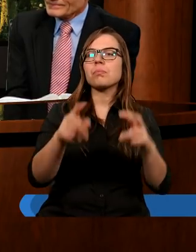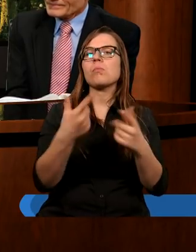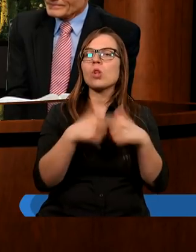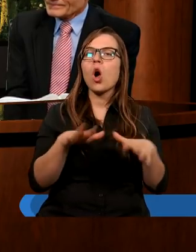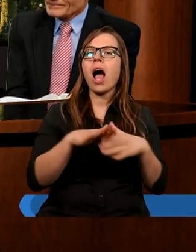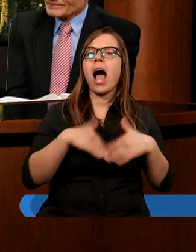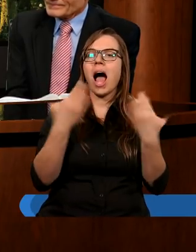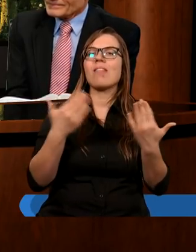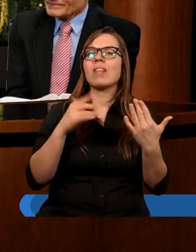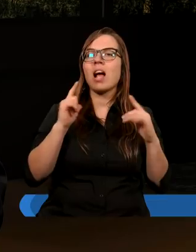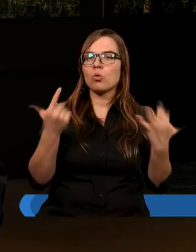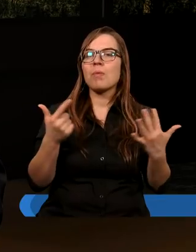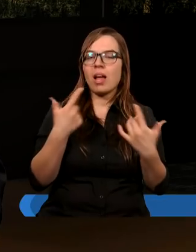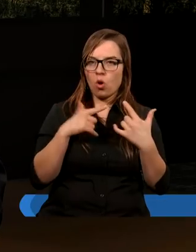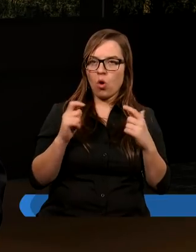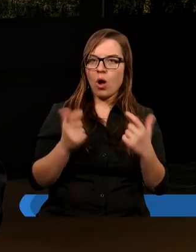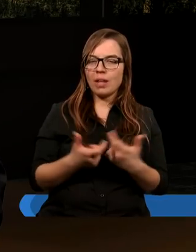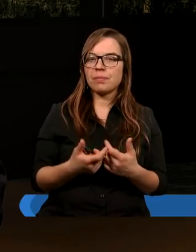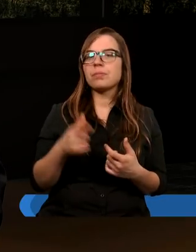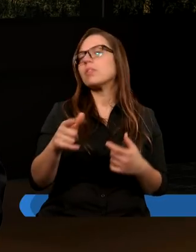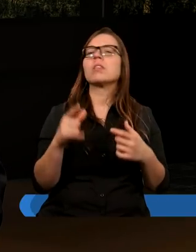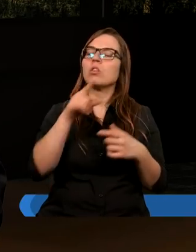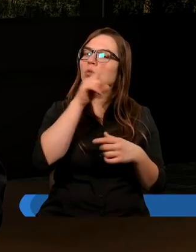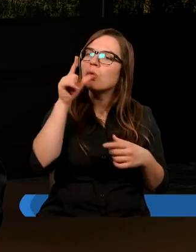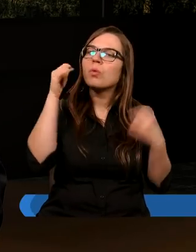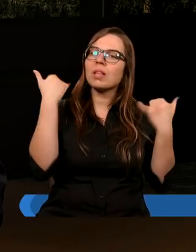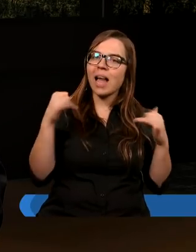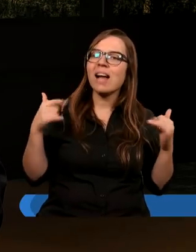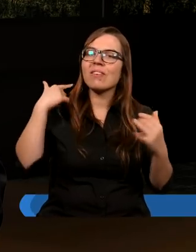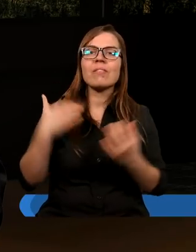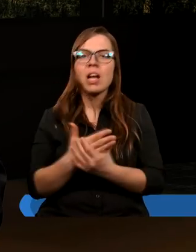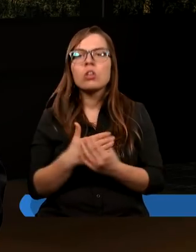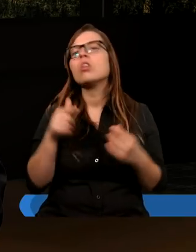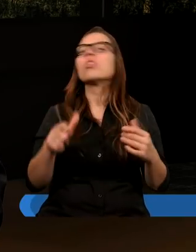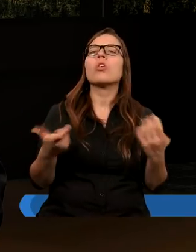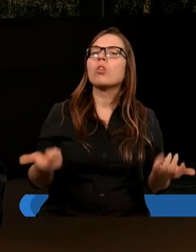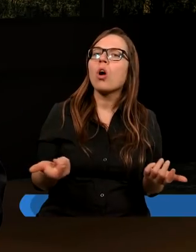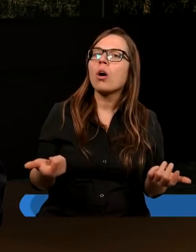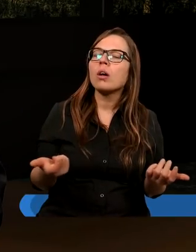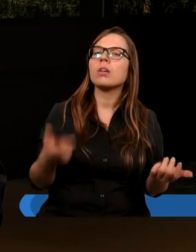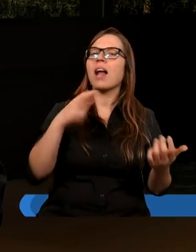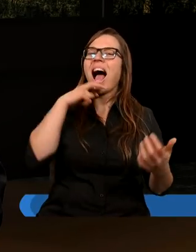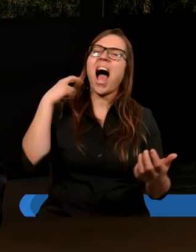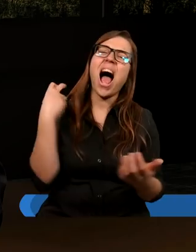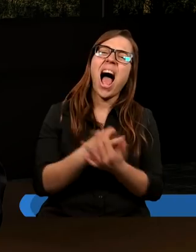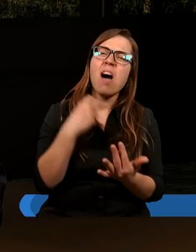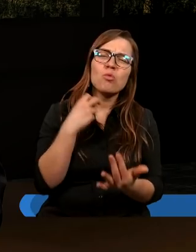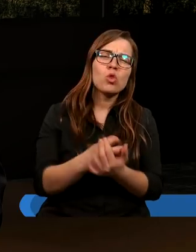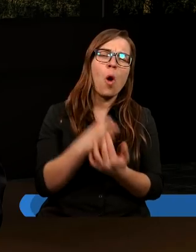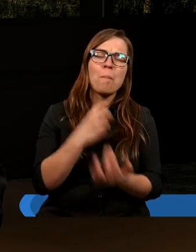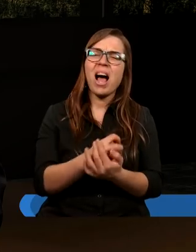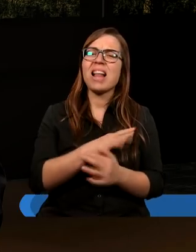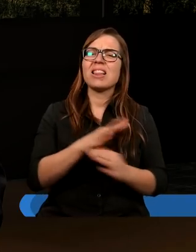adwentystów dnia siódmego. Otóż jeśli ludzie inaczej wierzą, to automatycznie